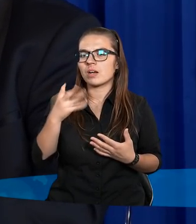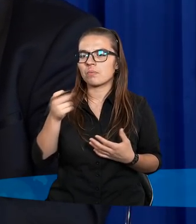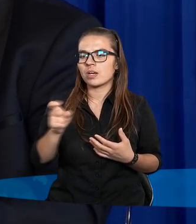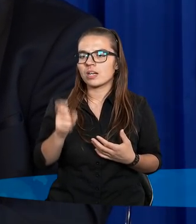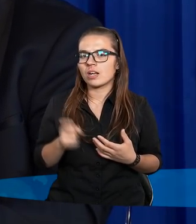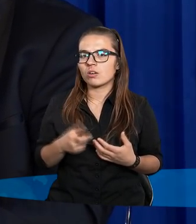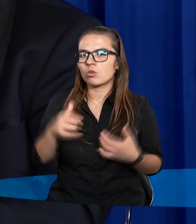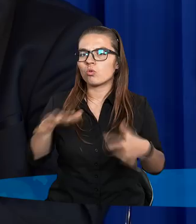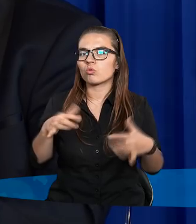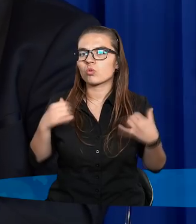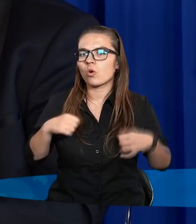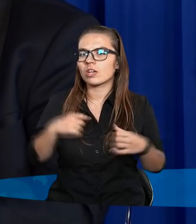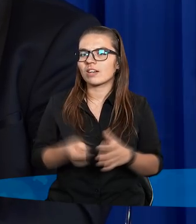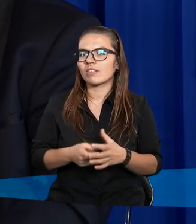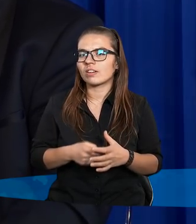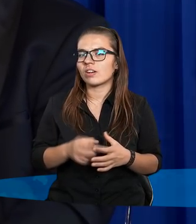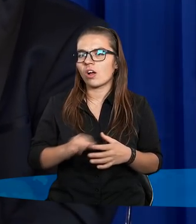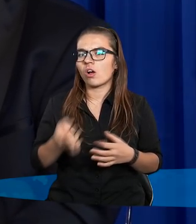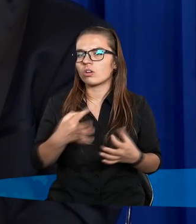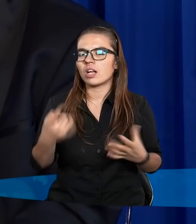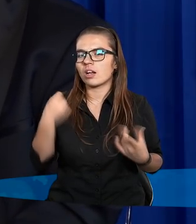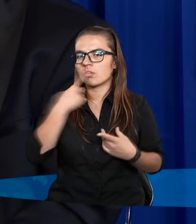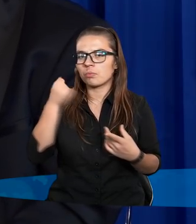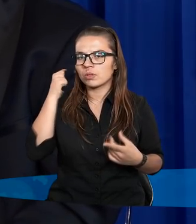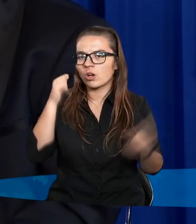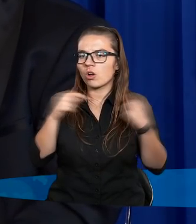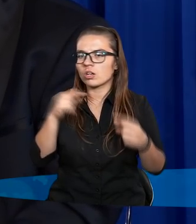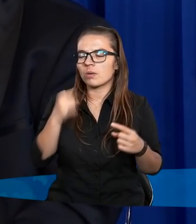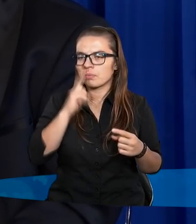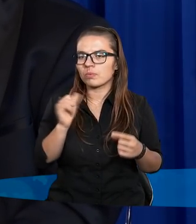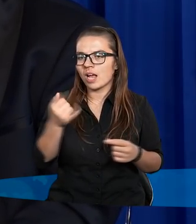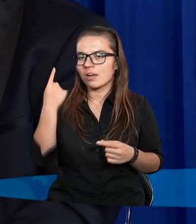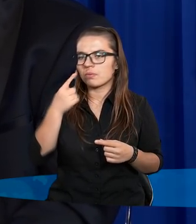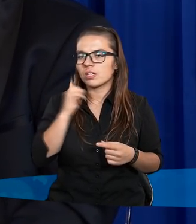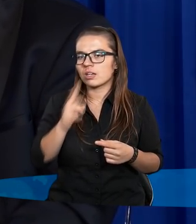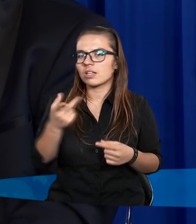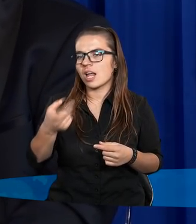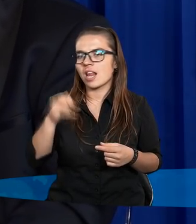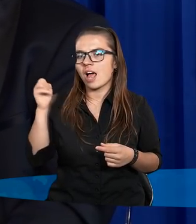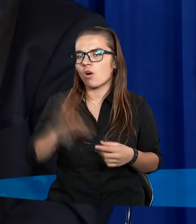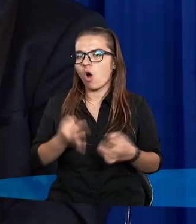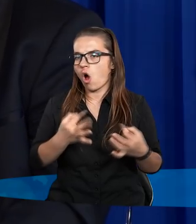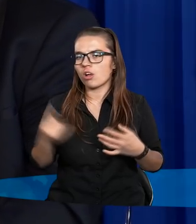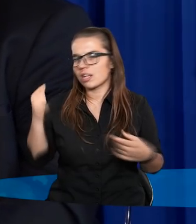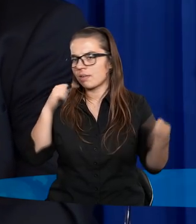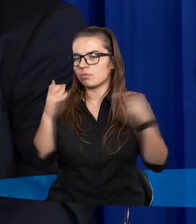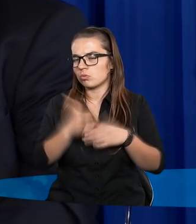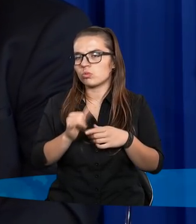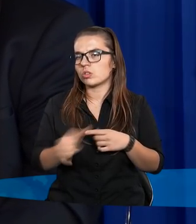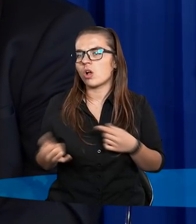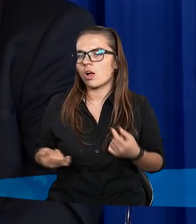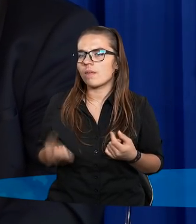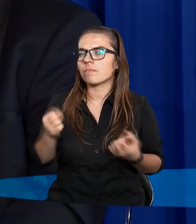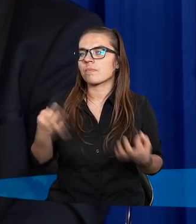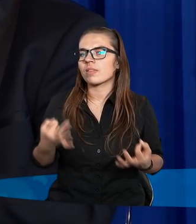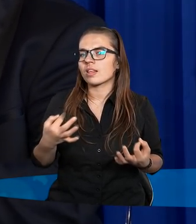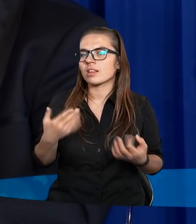Dużo oczekujesz. Od razu przychodzą na myśli jakieś myśli, prawda? Te najgorsze od razu są w pamięci.